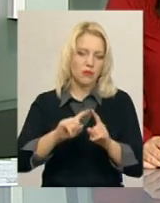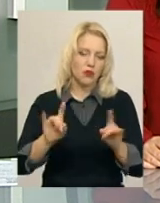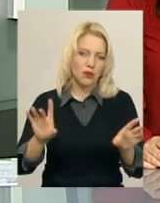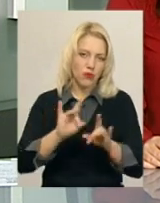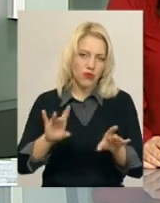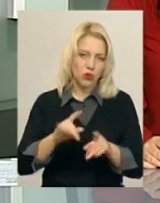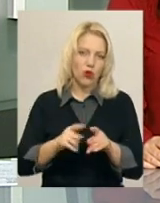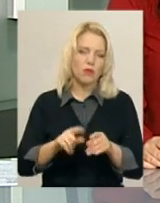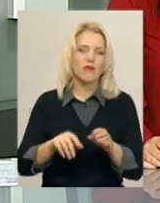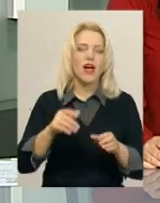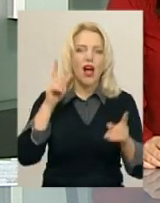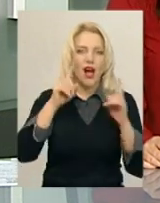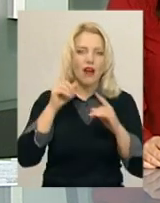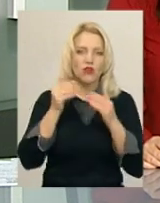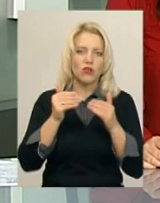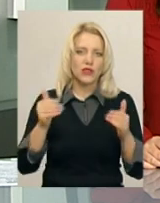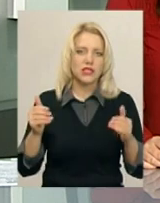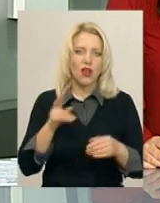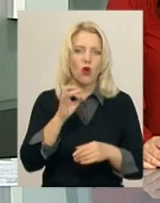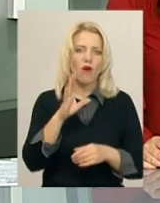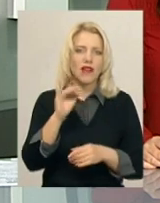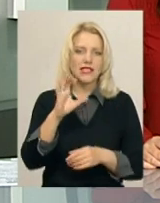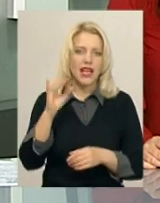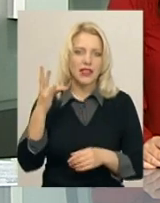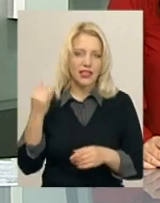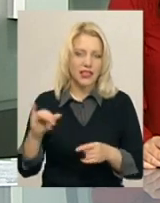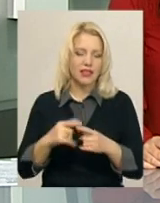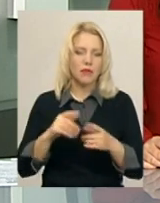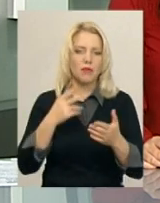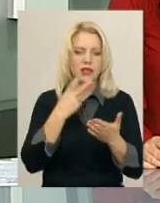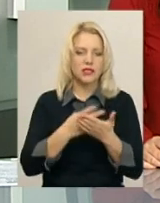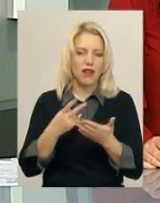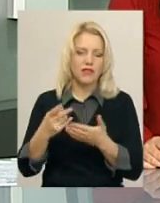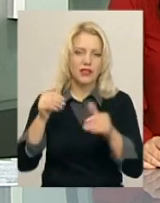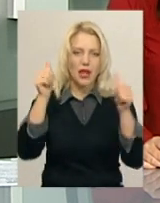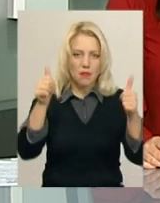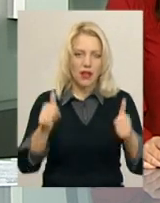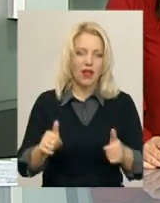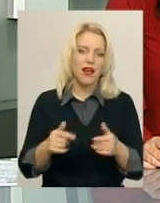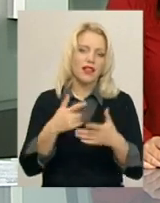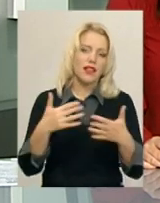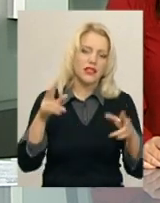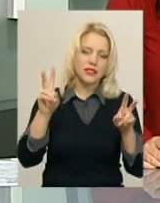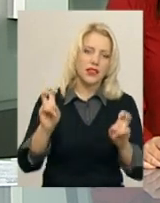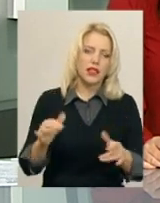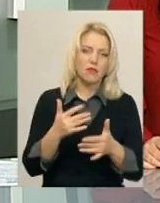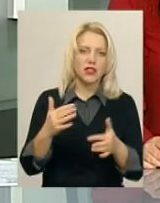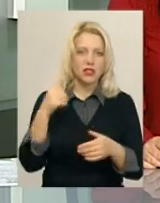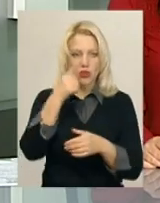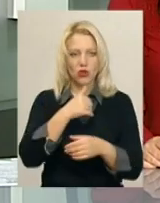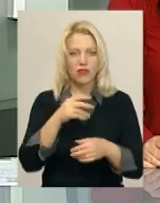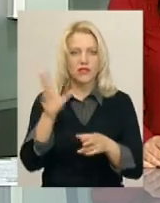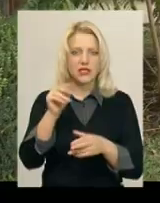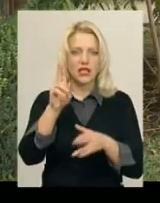виставки художних графік Володимир Карвасарний. В експозиції представлені плакати на різні теми і різних років. Усі написані гуаш'ю.